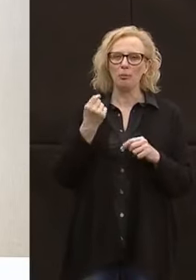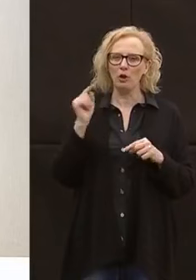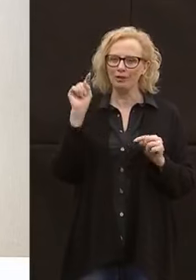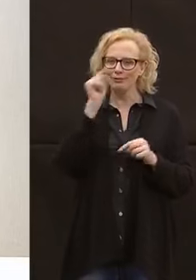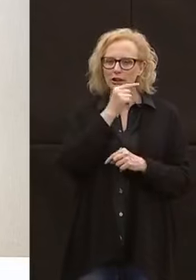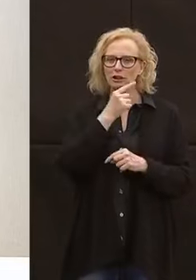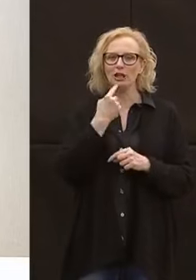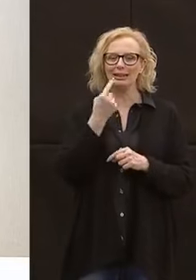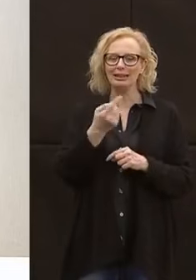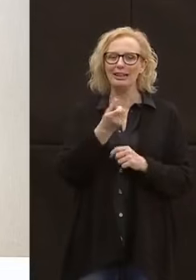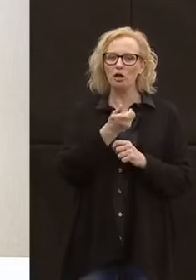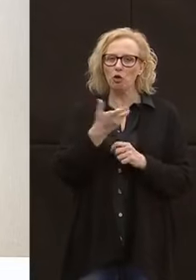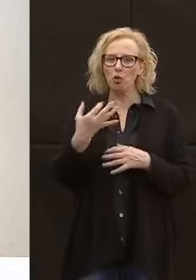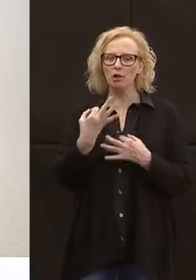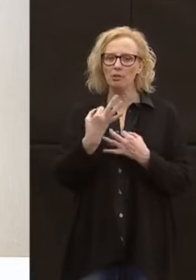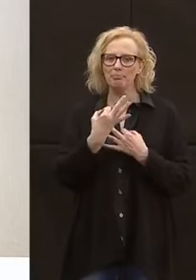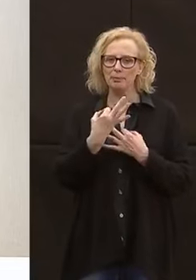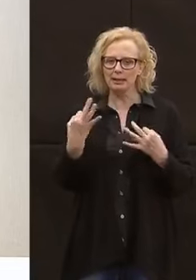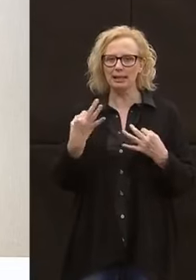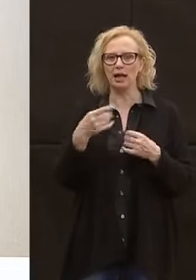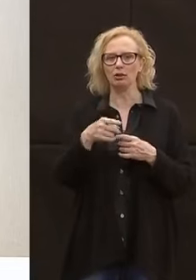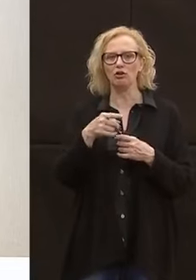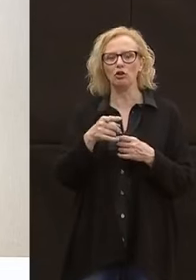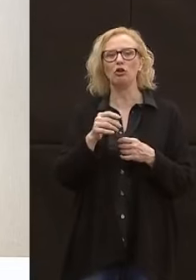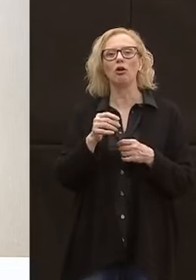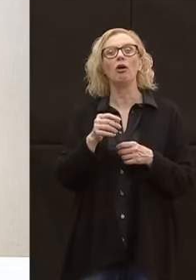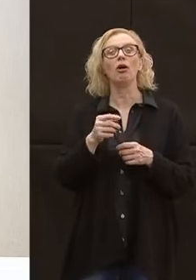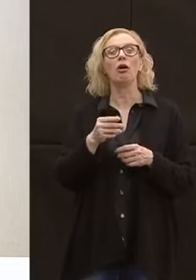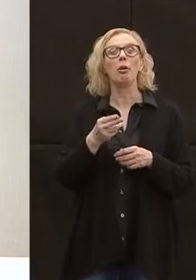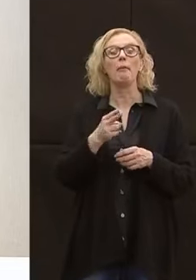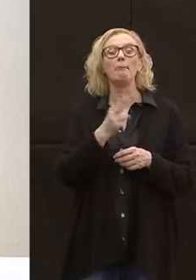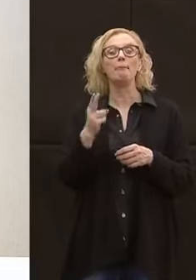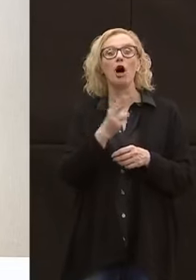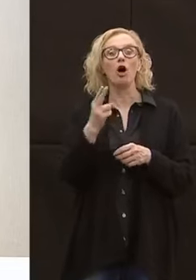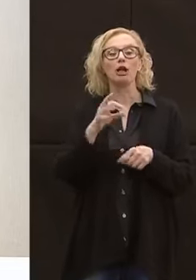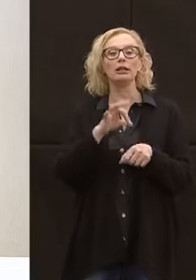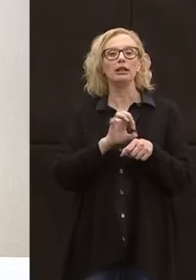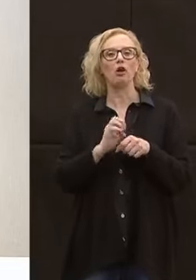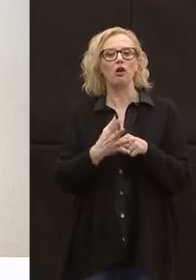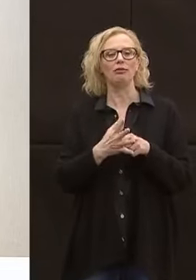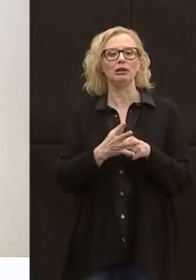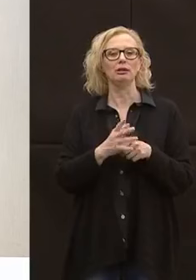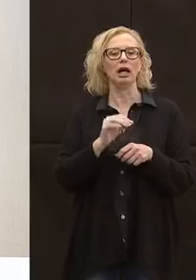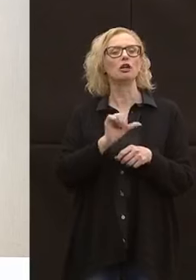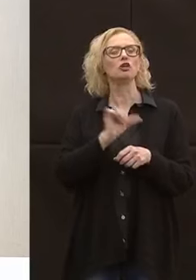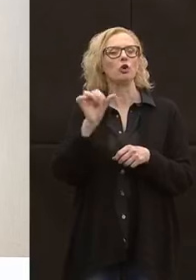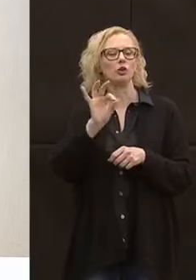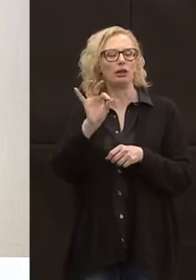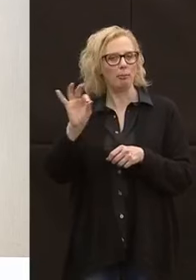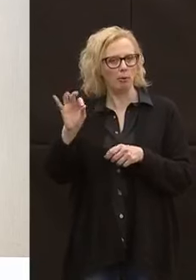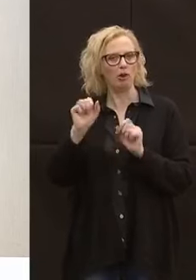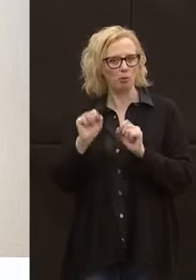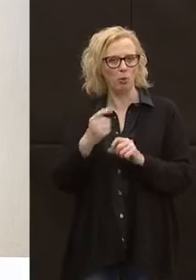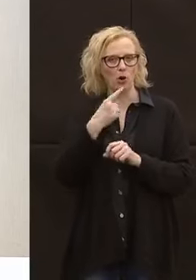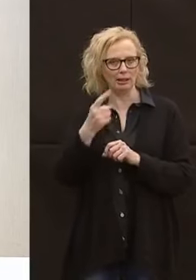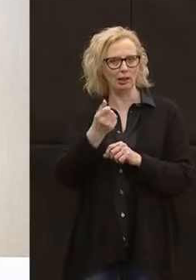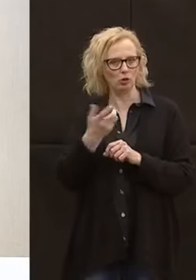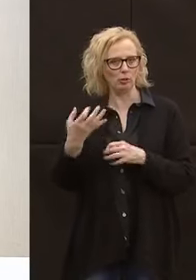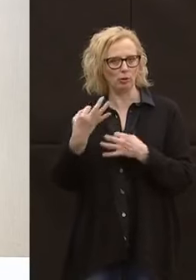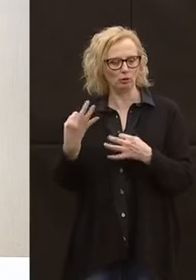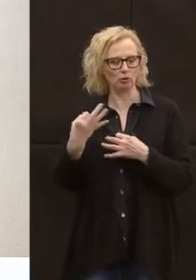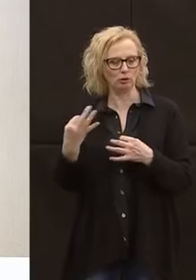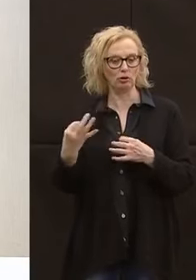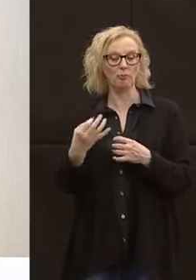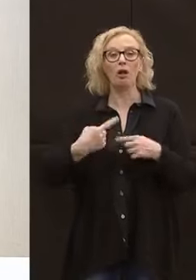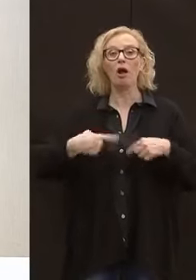quantificare con precisione qual è l'incidenza al di là dei tamponi di questi ulteriori decessi. Abbiamo chiesto la collaborazione